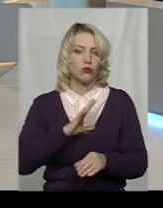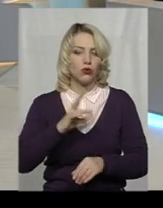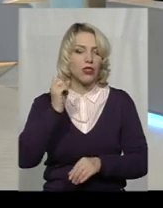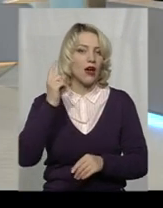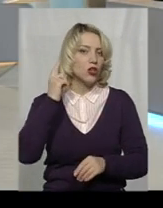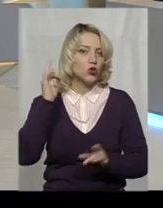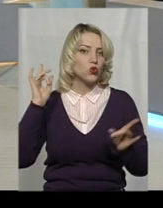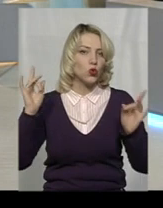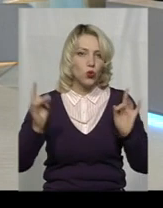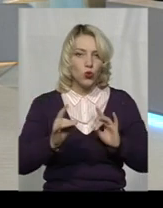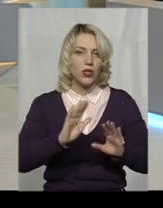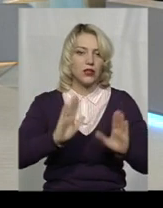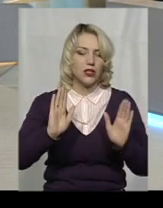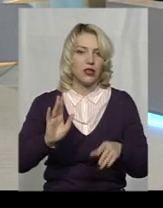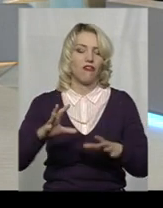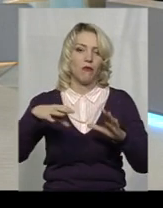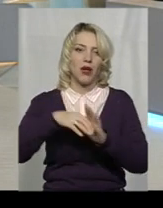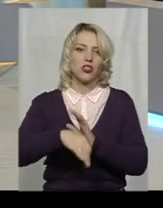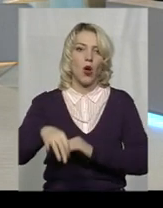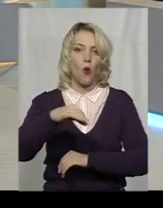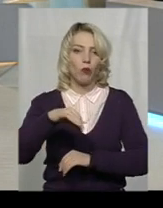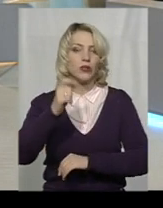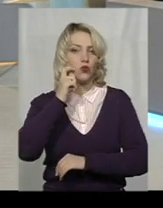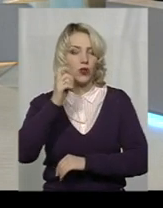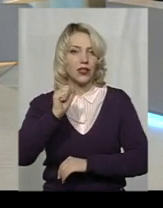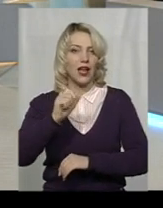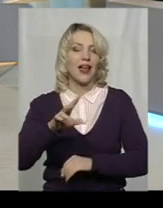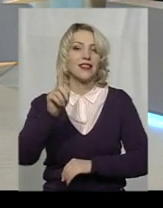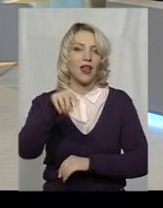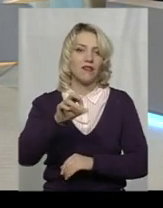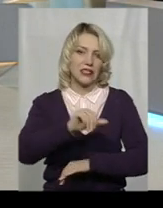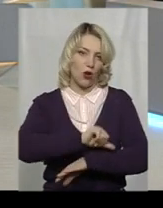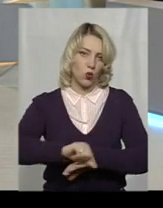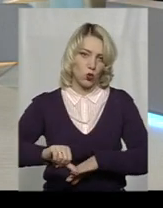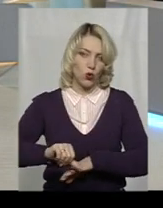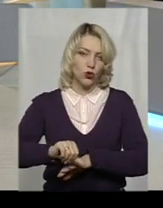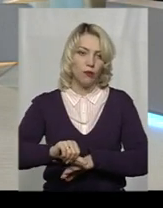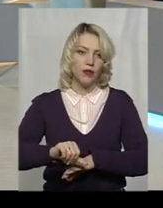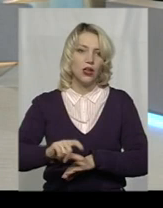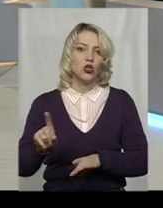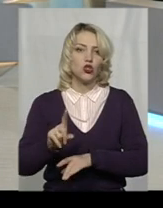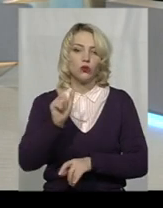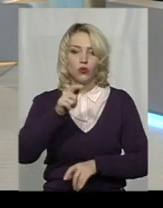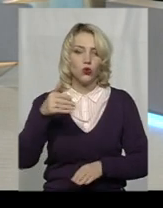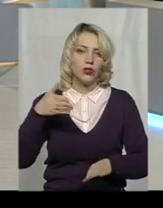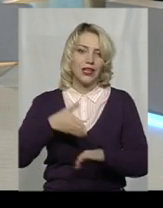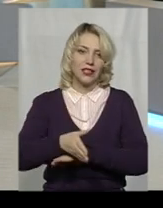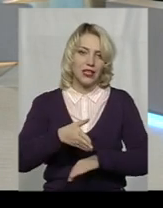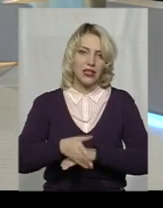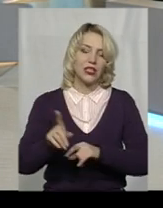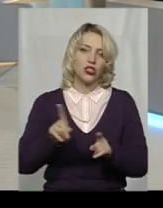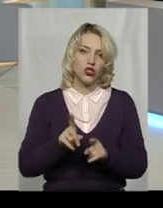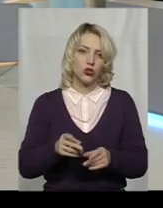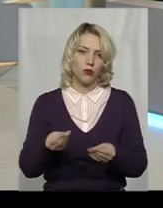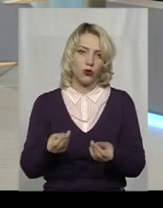слуху не лише в межах області України, а навіть і за кордоном, для того, щоб сюди їхали, кладали гроші і